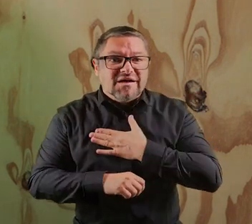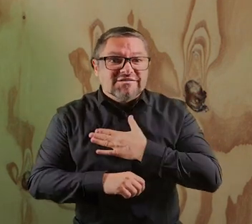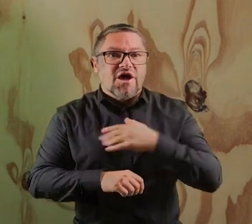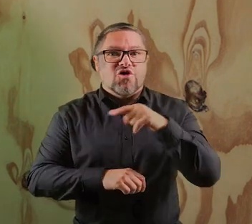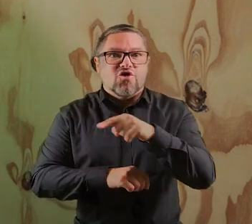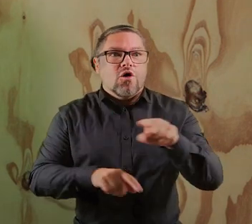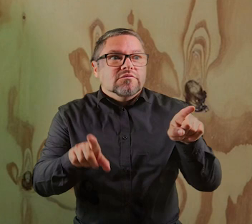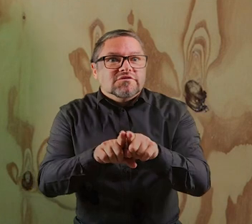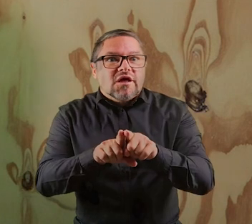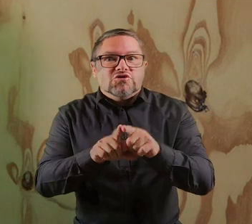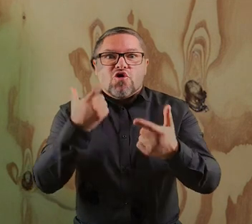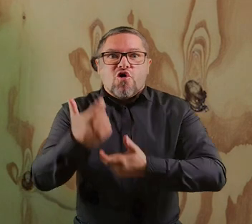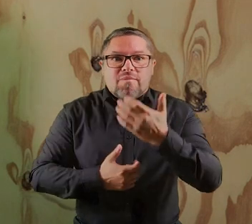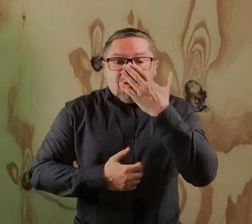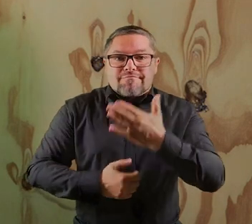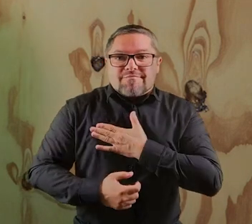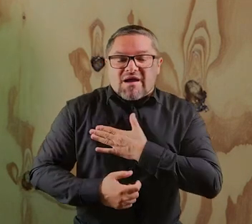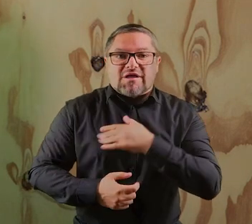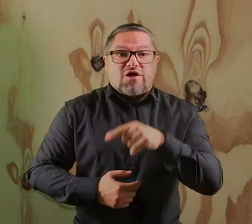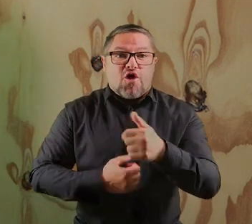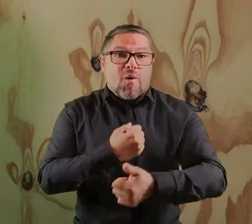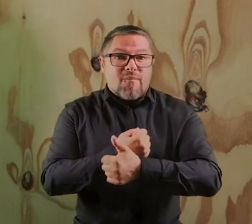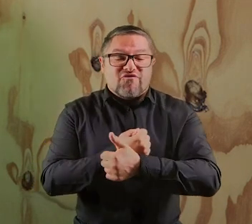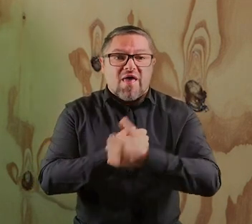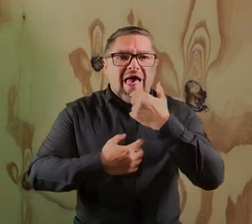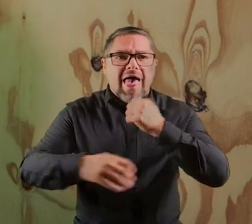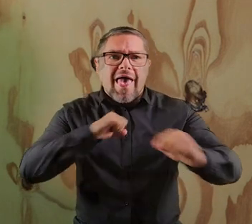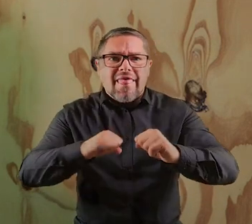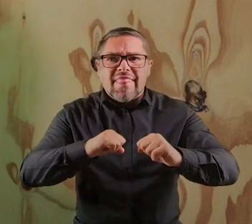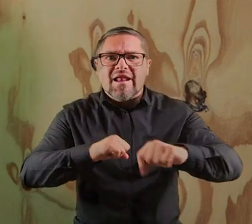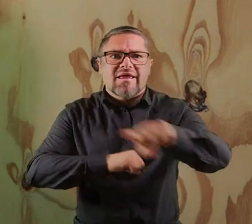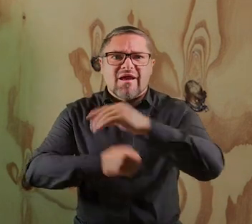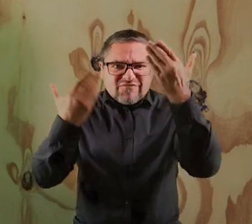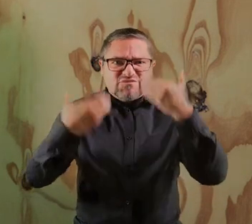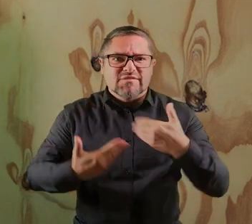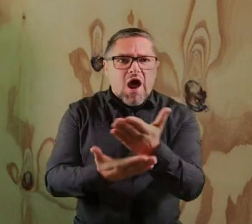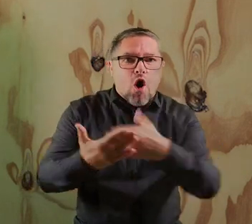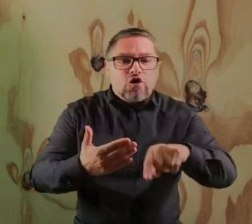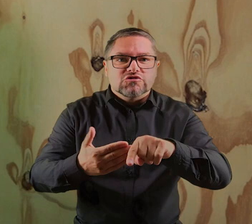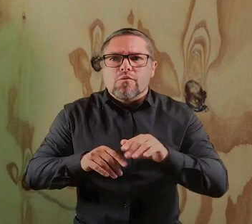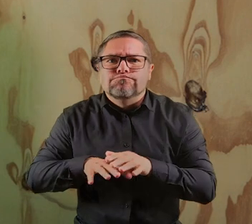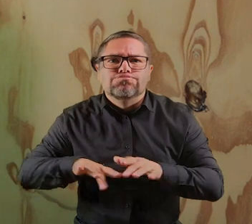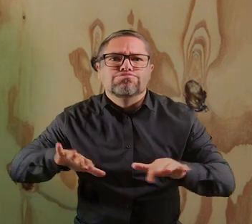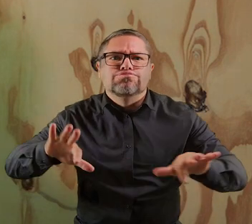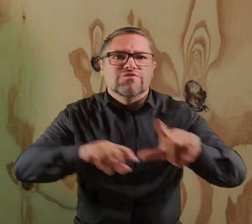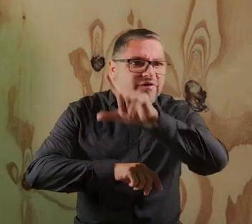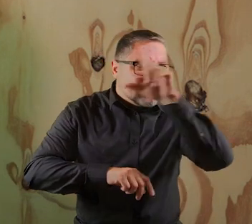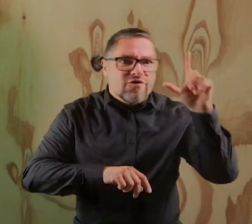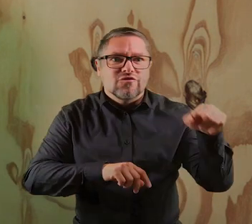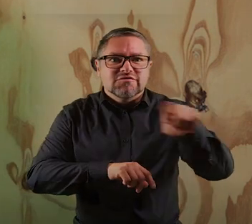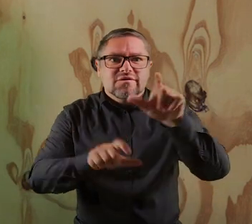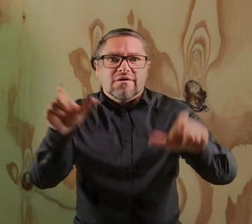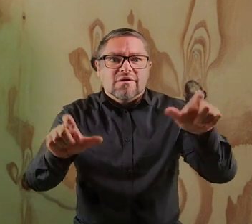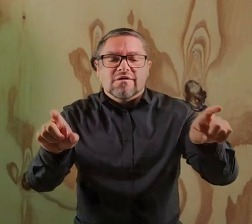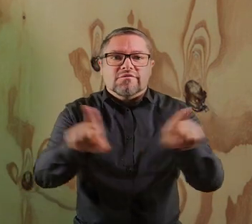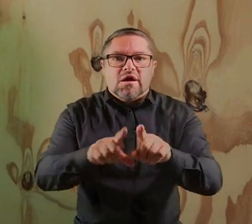to będzie jej pasja. A to powoduje, że energia, która jest na udziale, udziela się wszystkim. Ona jest